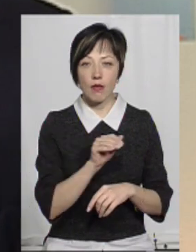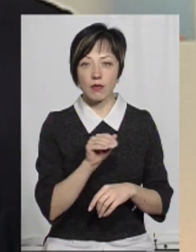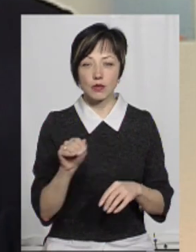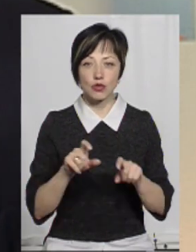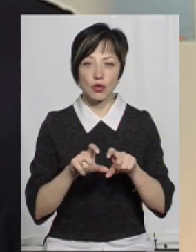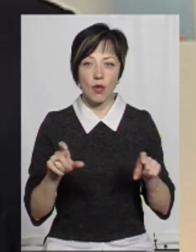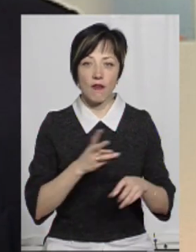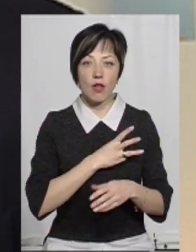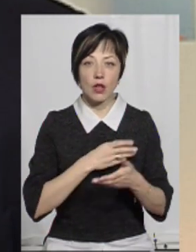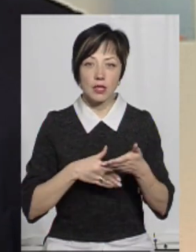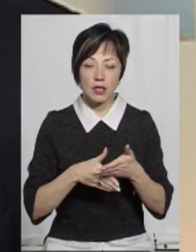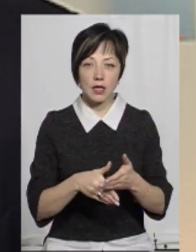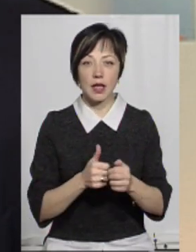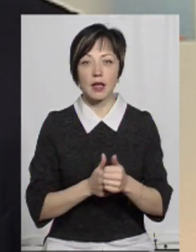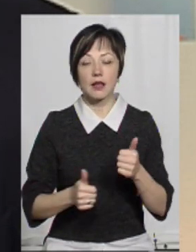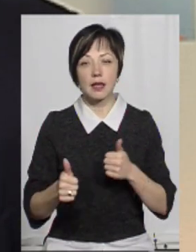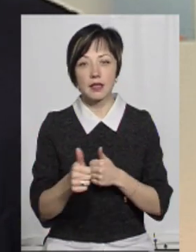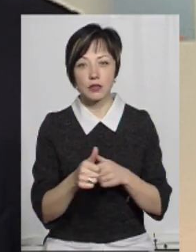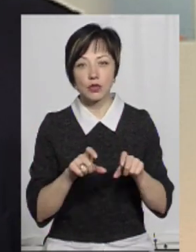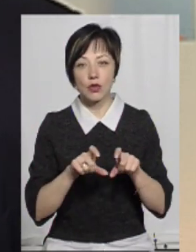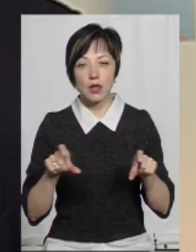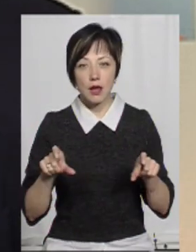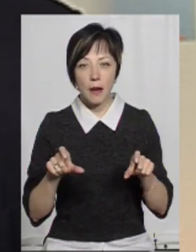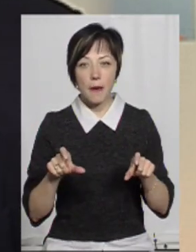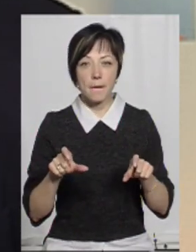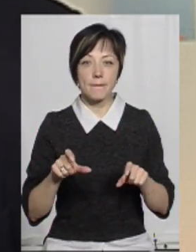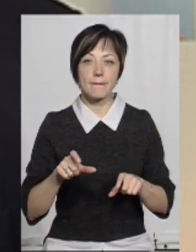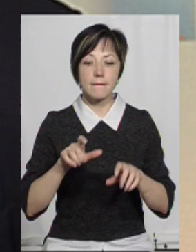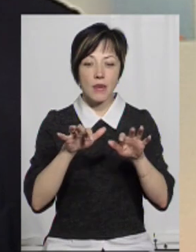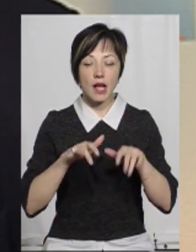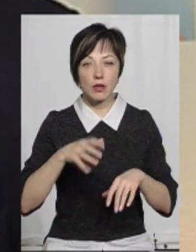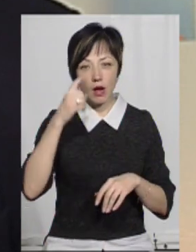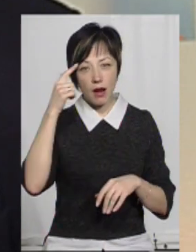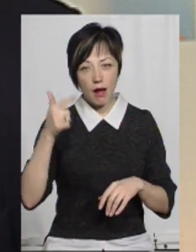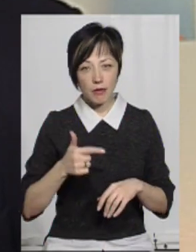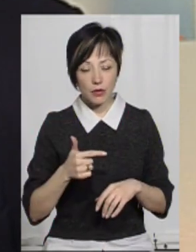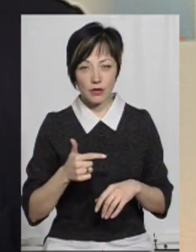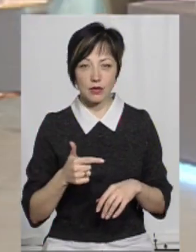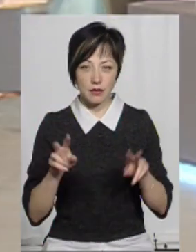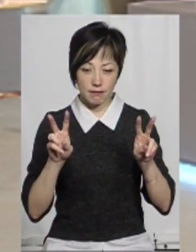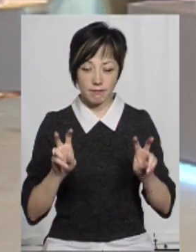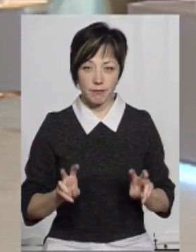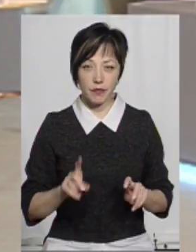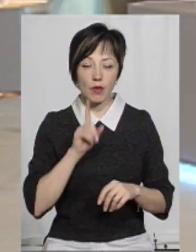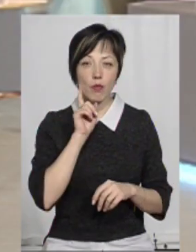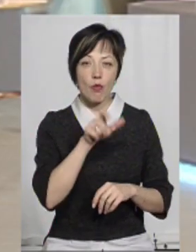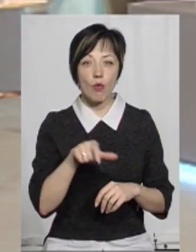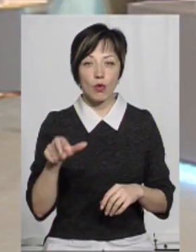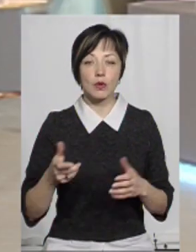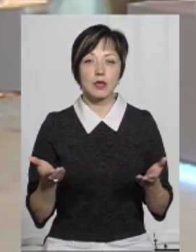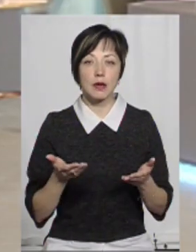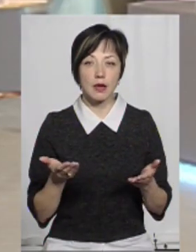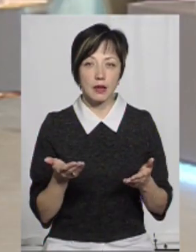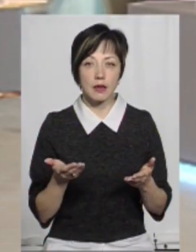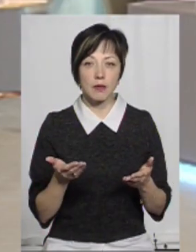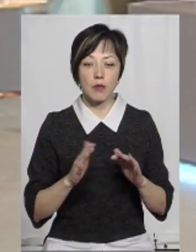Це школа волонтера, школа лідерства, школа медіаграмотності. Тобто, молодь, яка